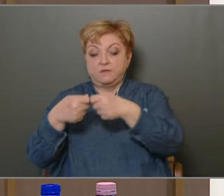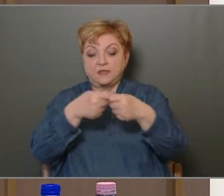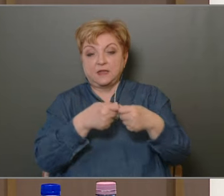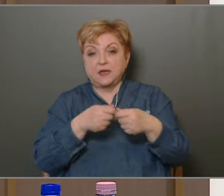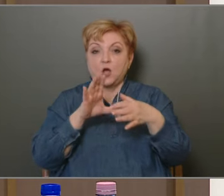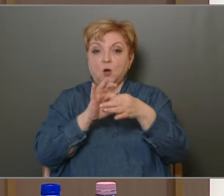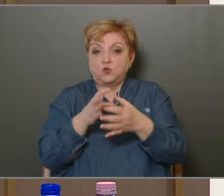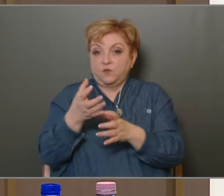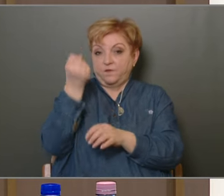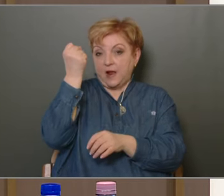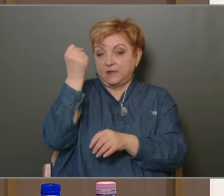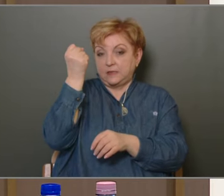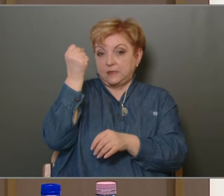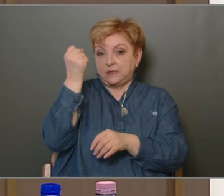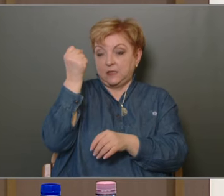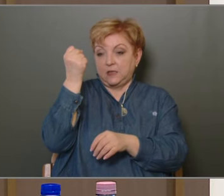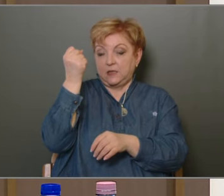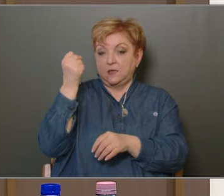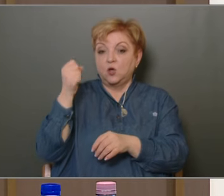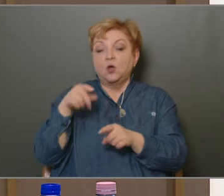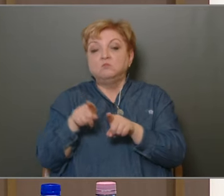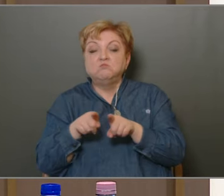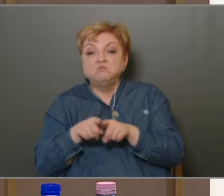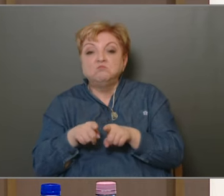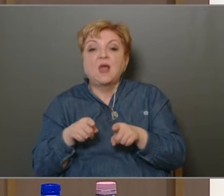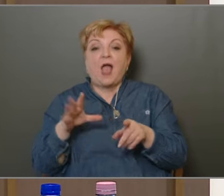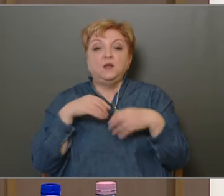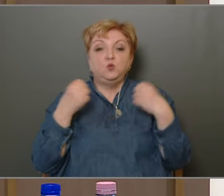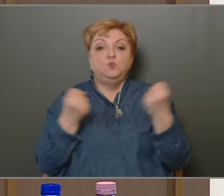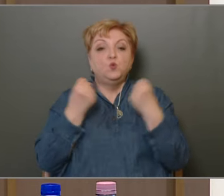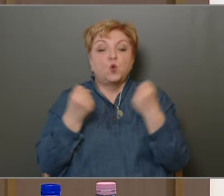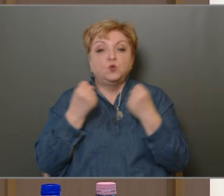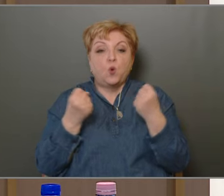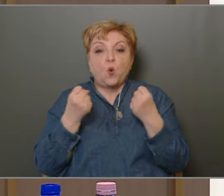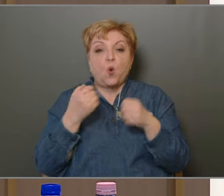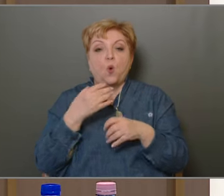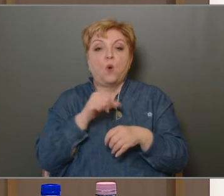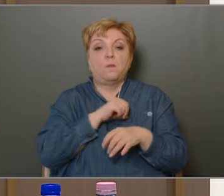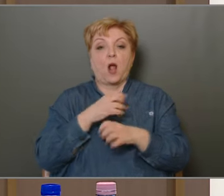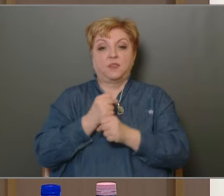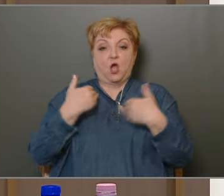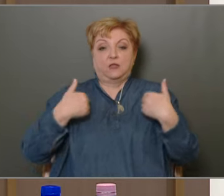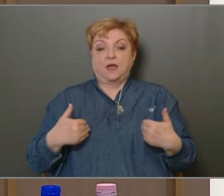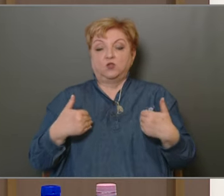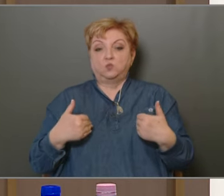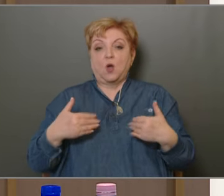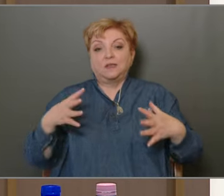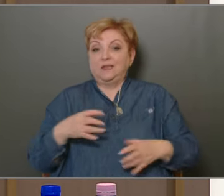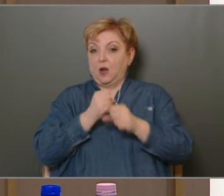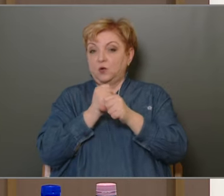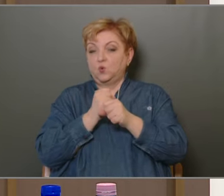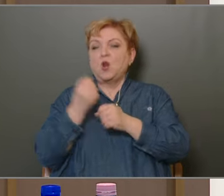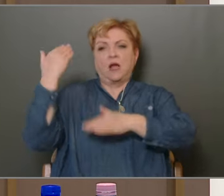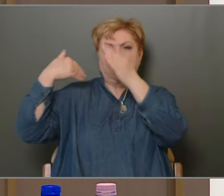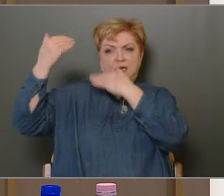felveszi És egyfajta együttműködő magatartásban, egy proaktív magatartásban ez kialakul és